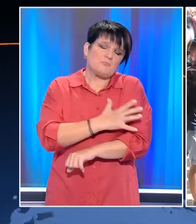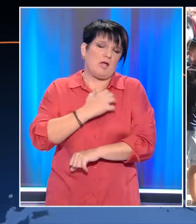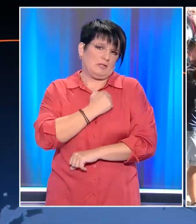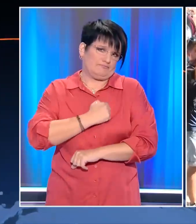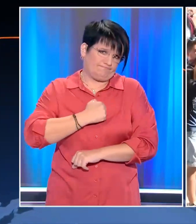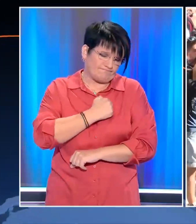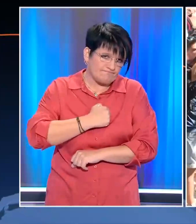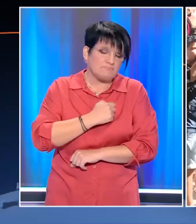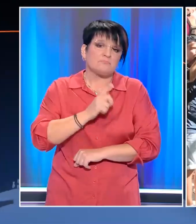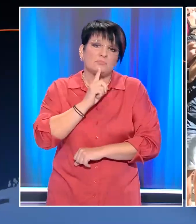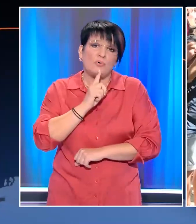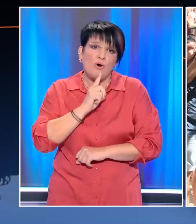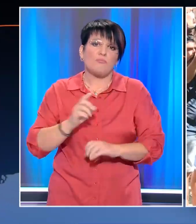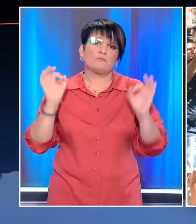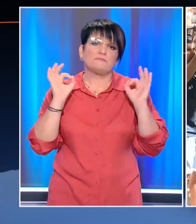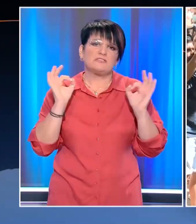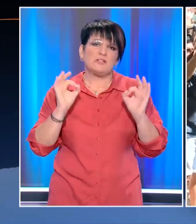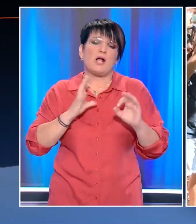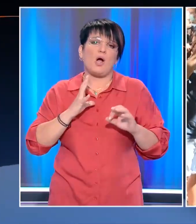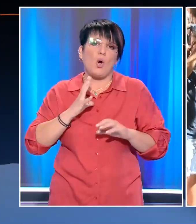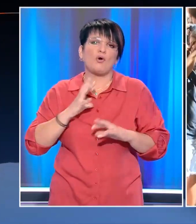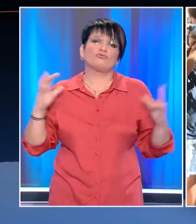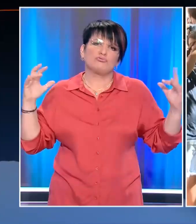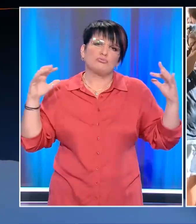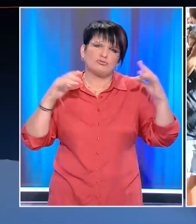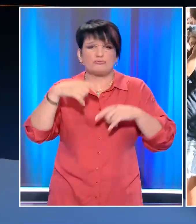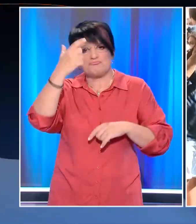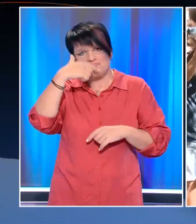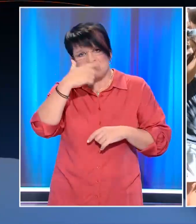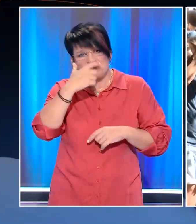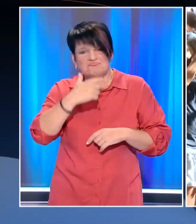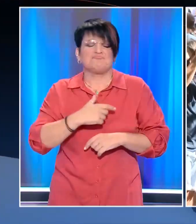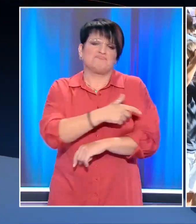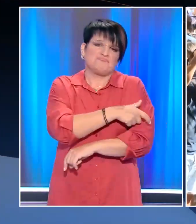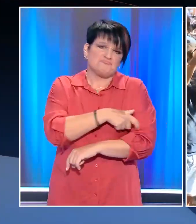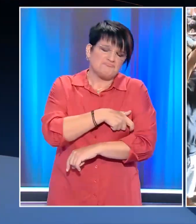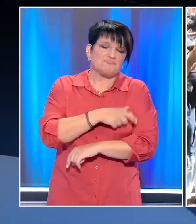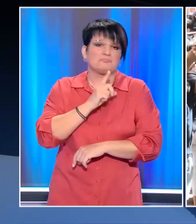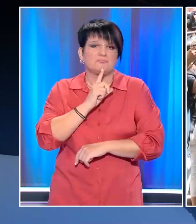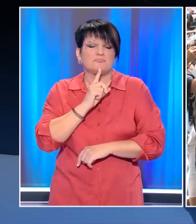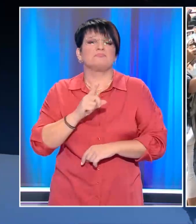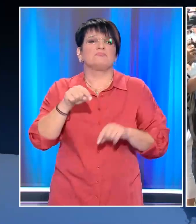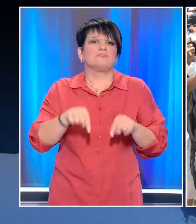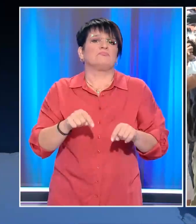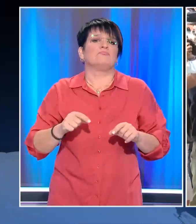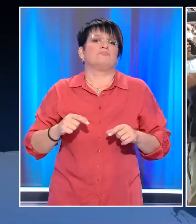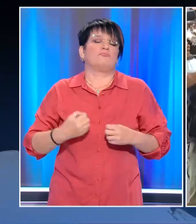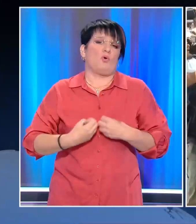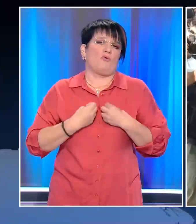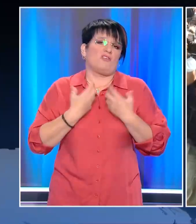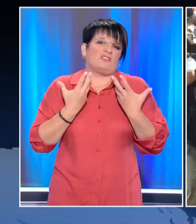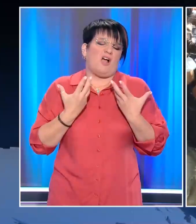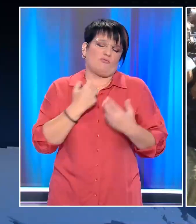όπως φυσικά και πλήθος κόσμου που με δάκρυα στα μάτια σήμερα έχουν φτάσει εδώ, προκειμένου να αποτίσουν και ίδιοι